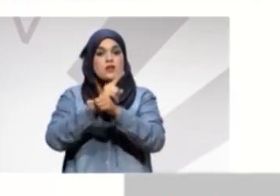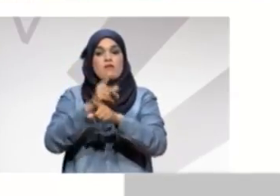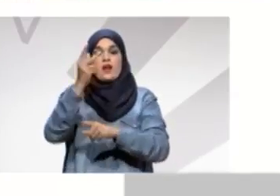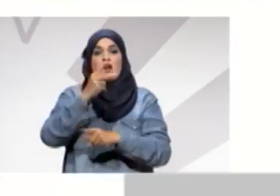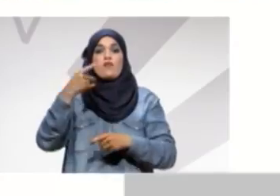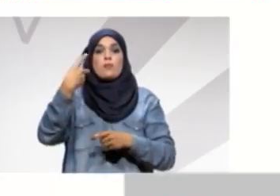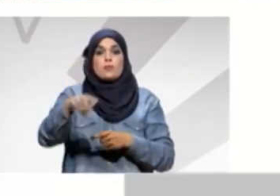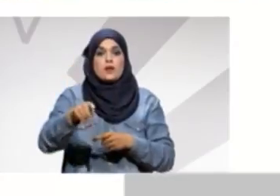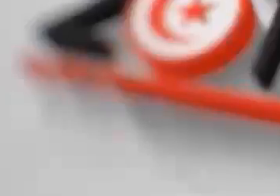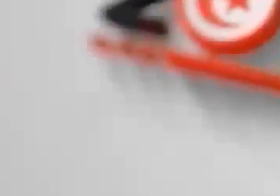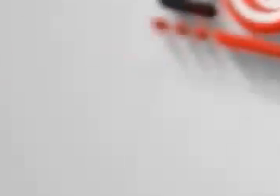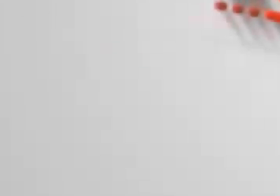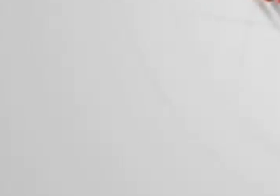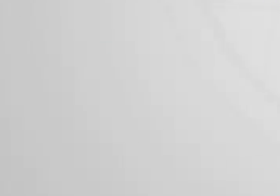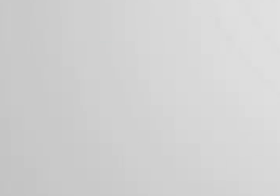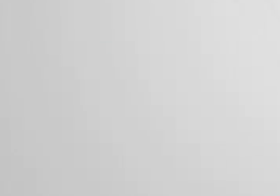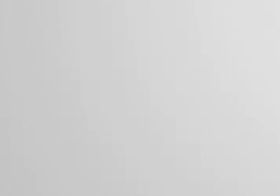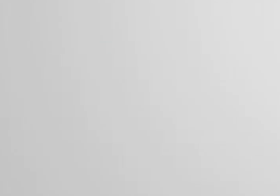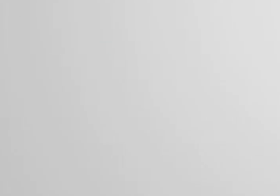حيث ما كنا